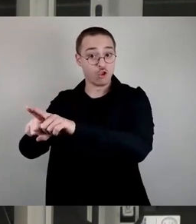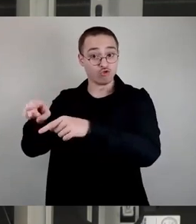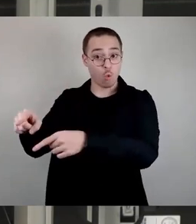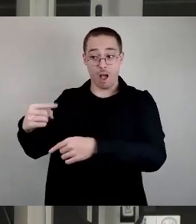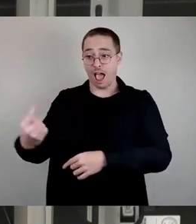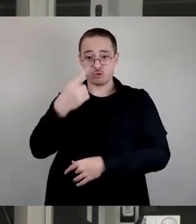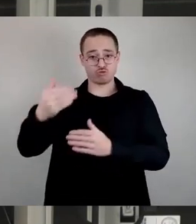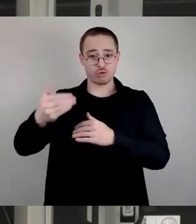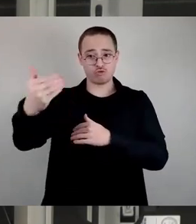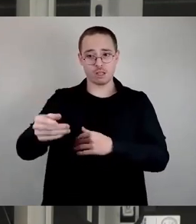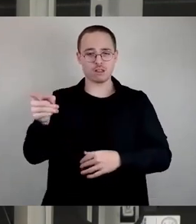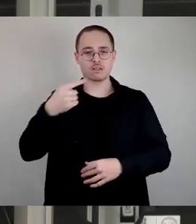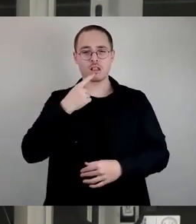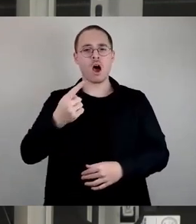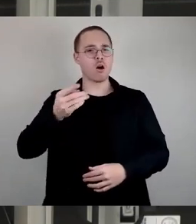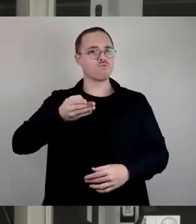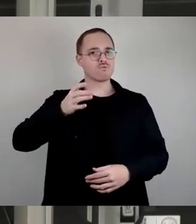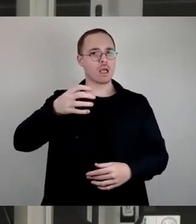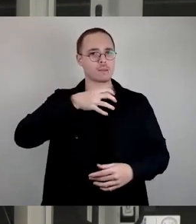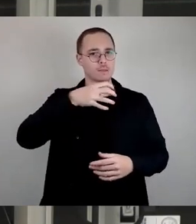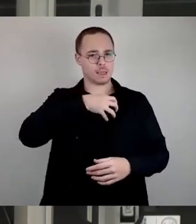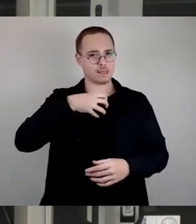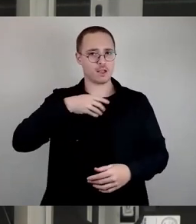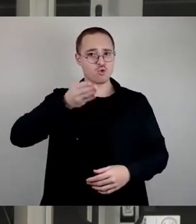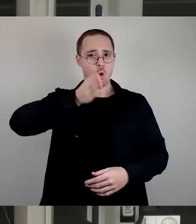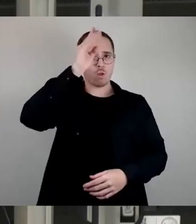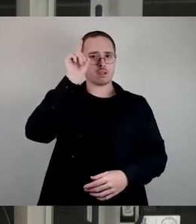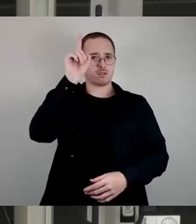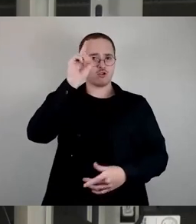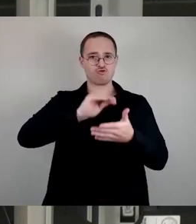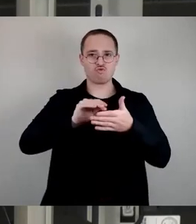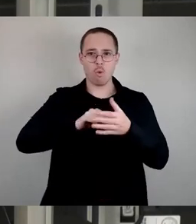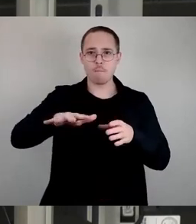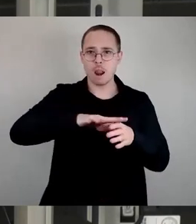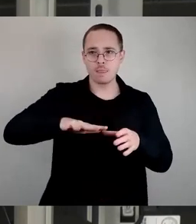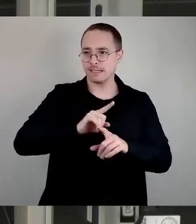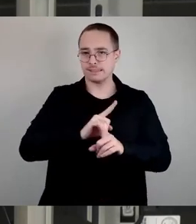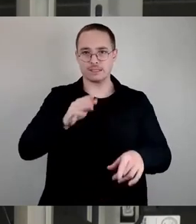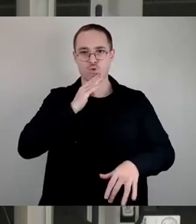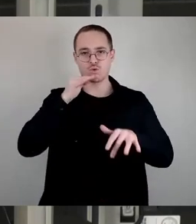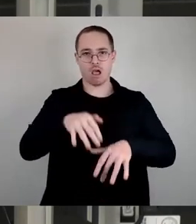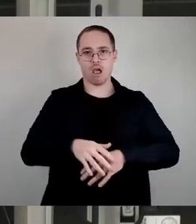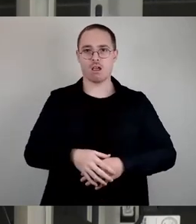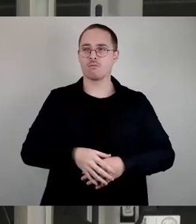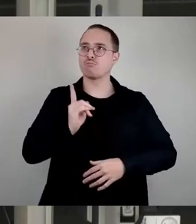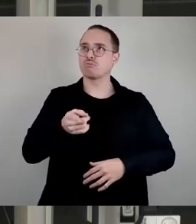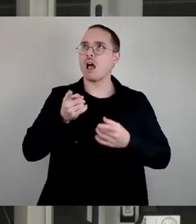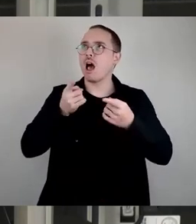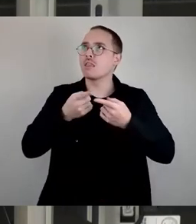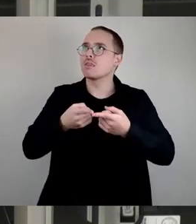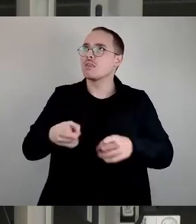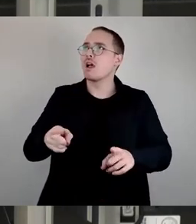Schulplätze nicht. Wir brauchen ein neues oder ein anderes Gebäude. Wir könnten die Alexander-Herzen-Straße dafür nutzen.